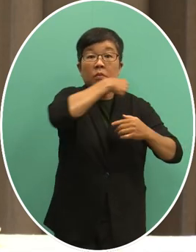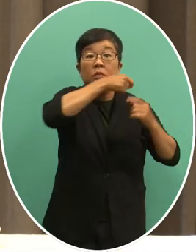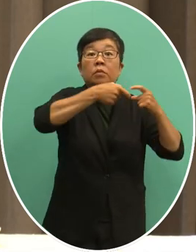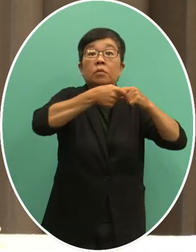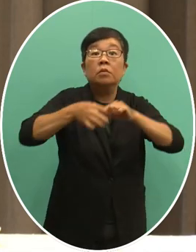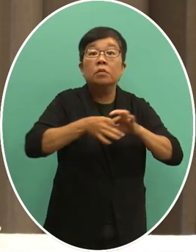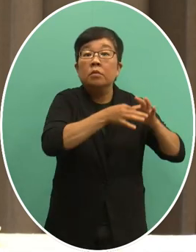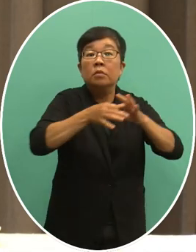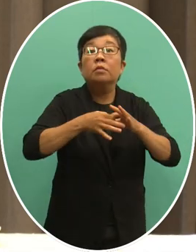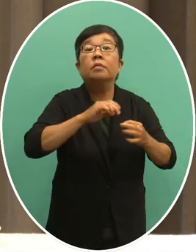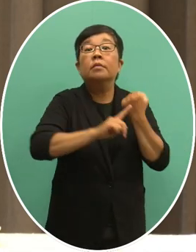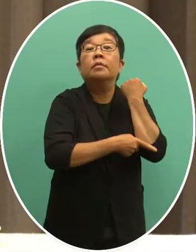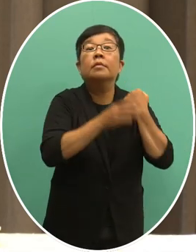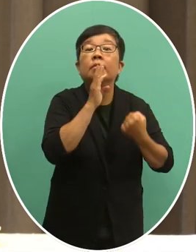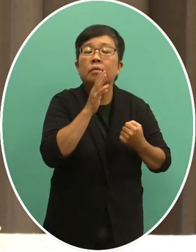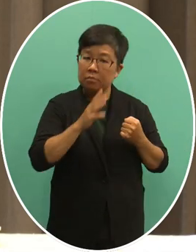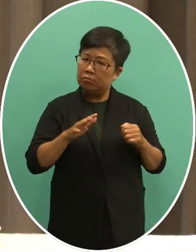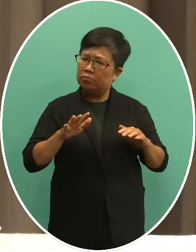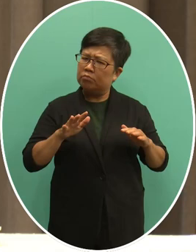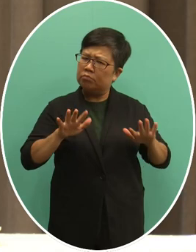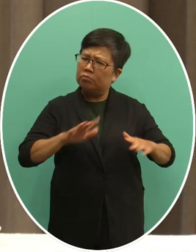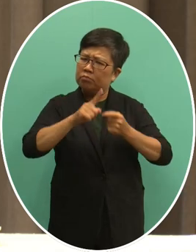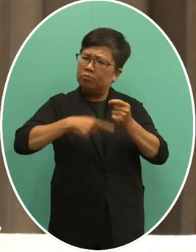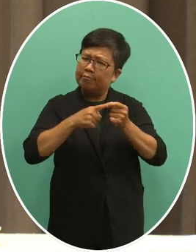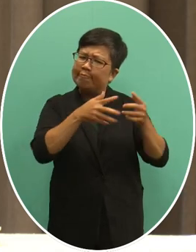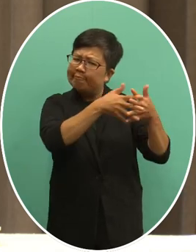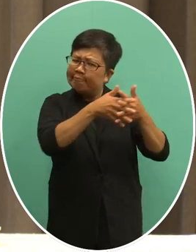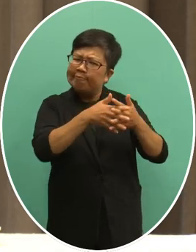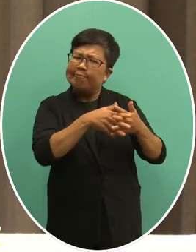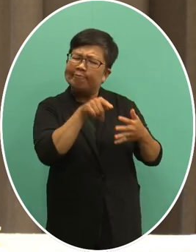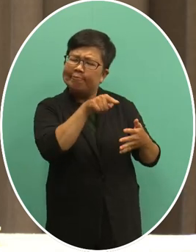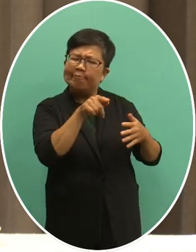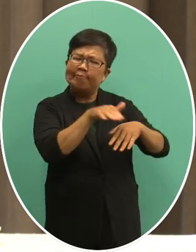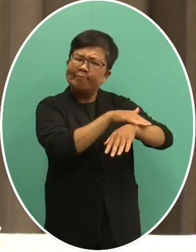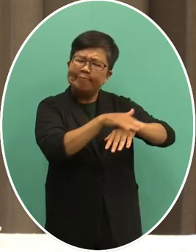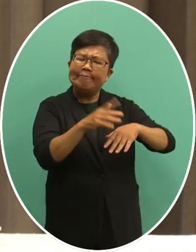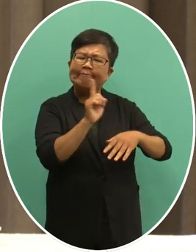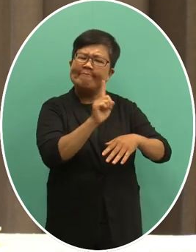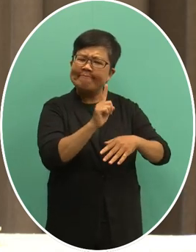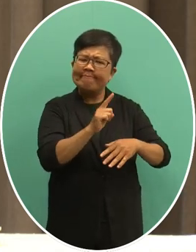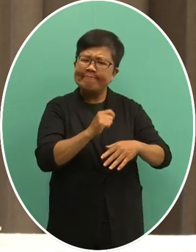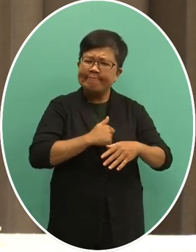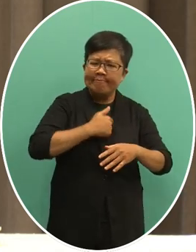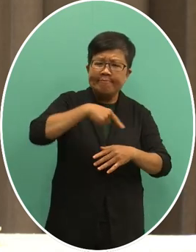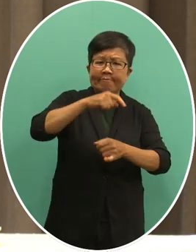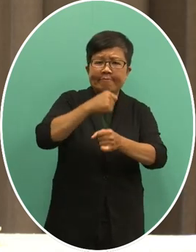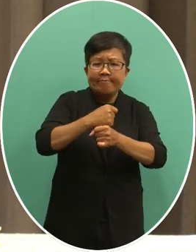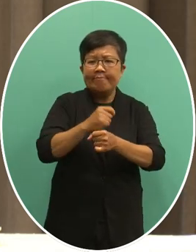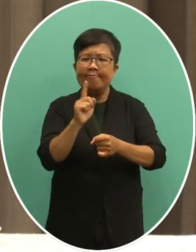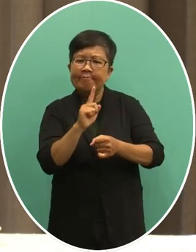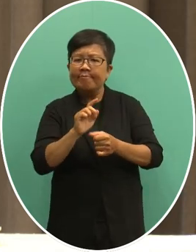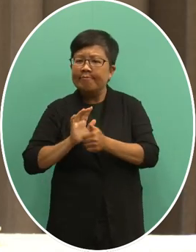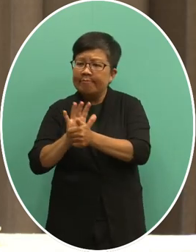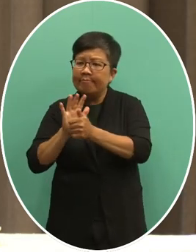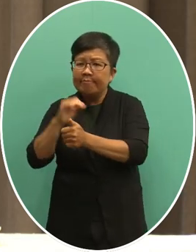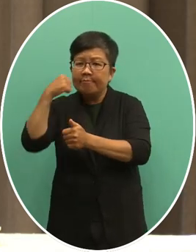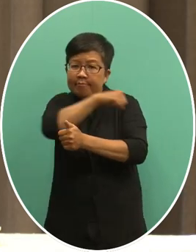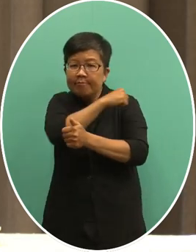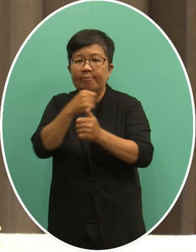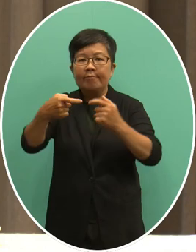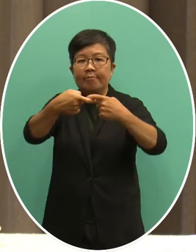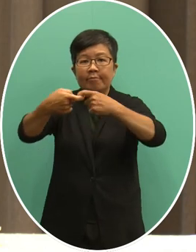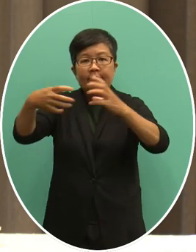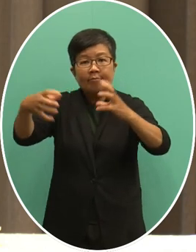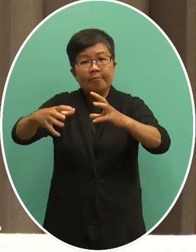美方今年会不会有比较实质上就是协助我们推动参与联合国体系的座位